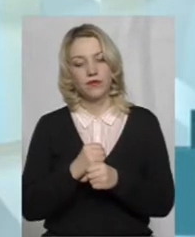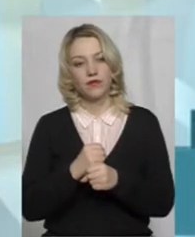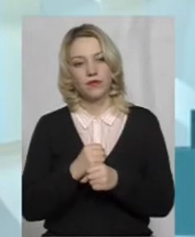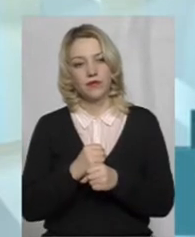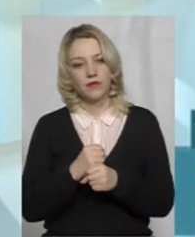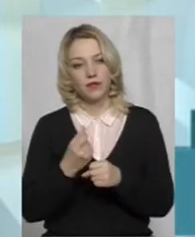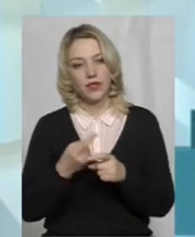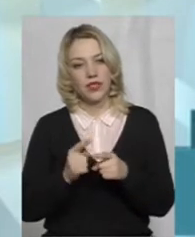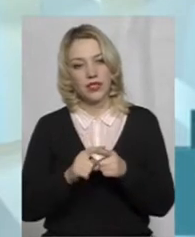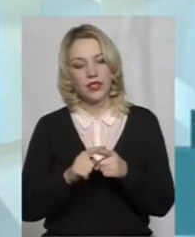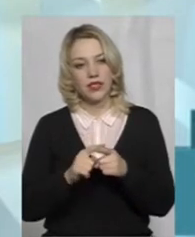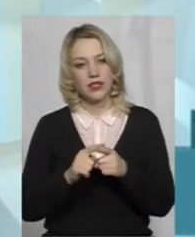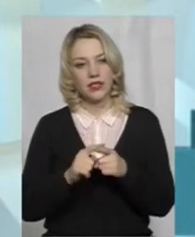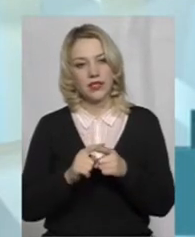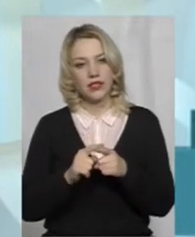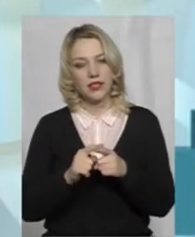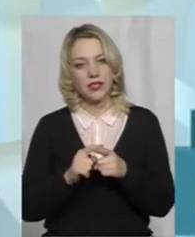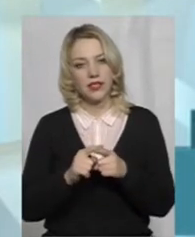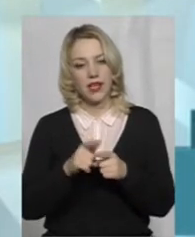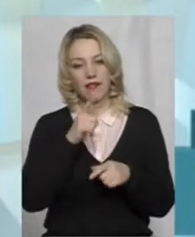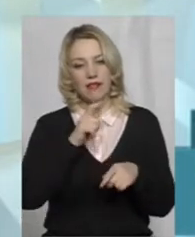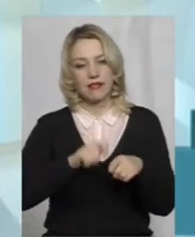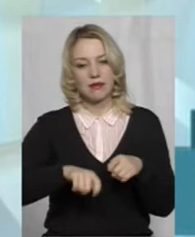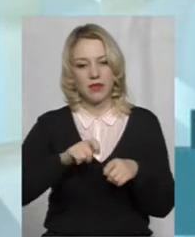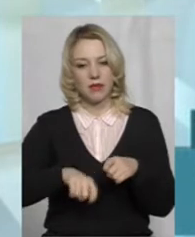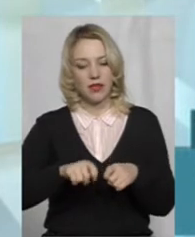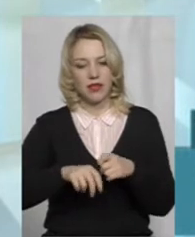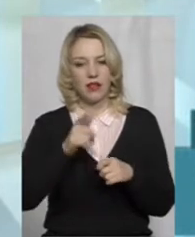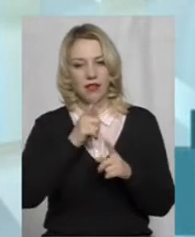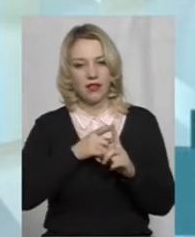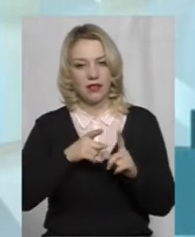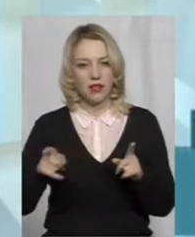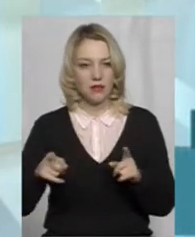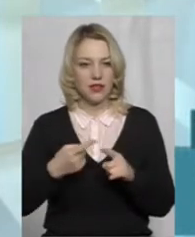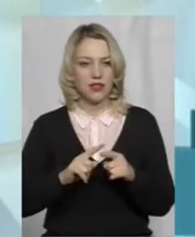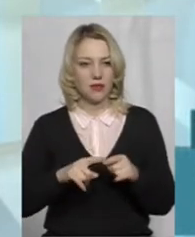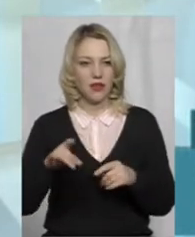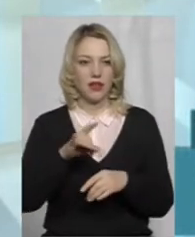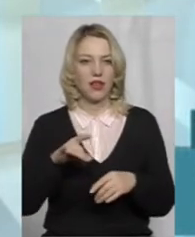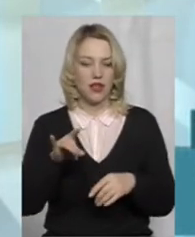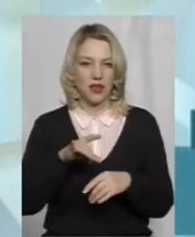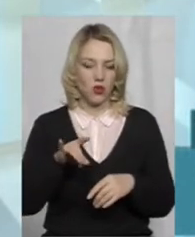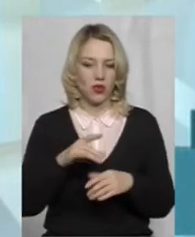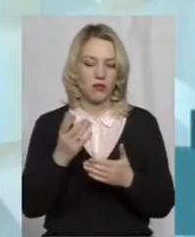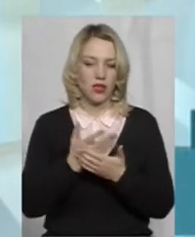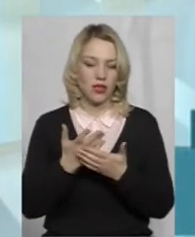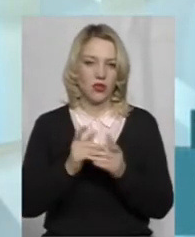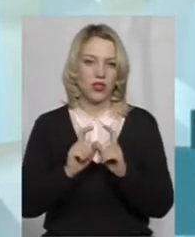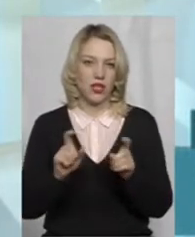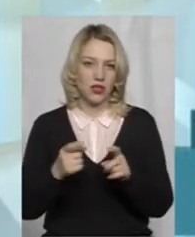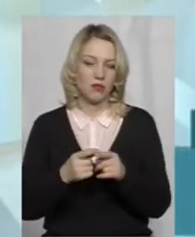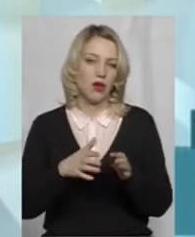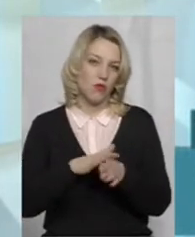цей експериментальний термін, що ми працювали з тими районними кінотеатрами, повністю нам показав